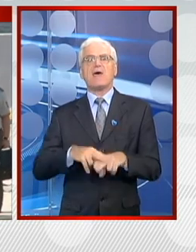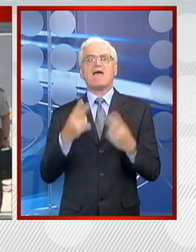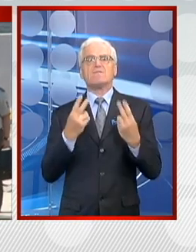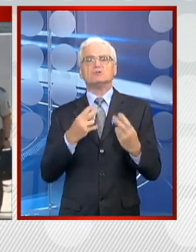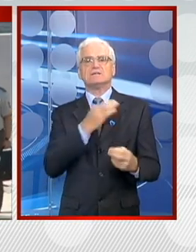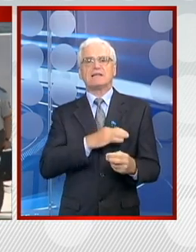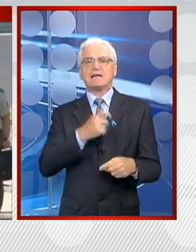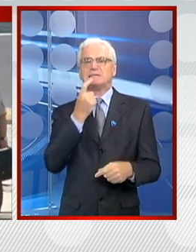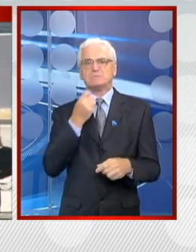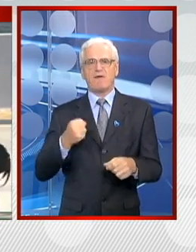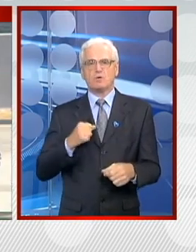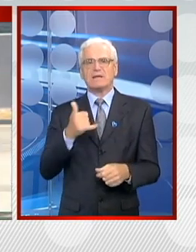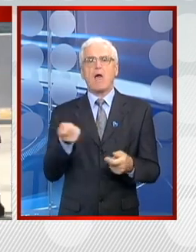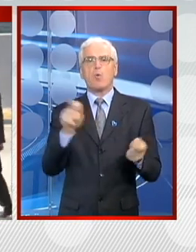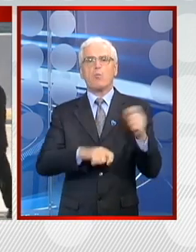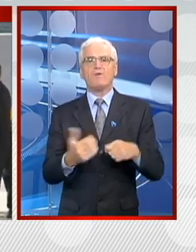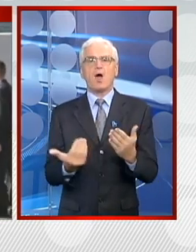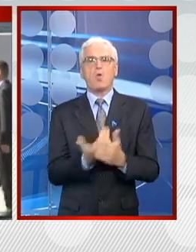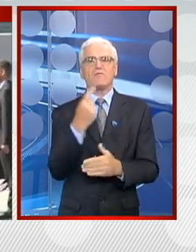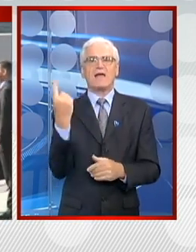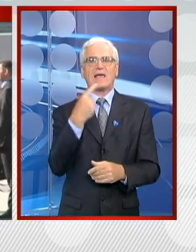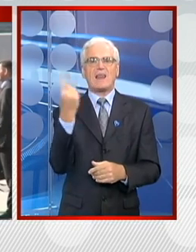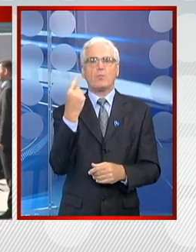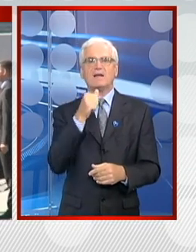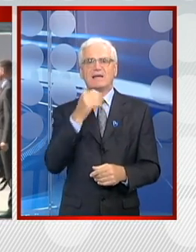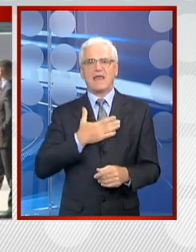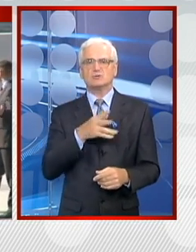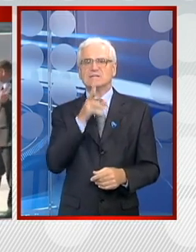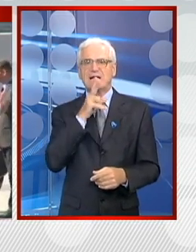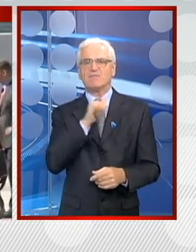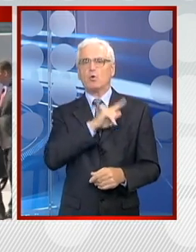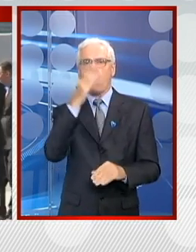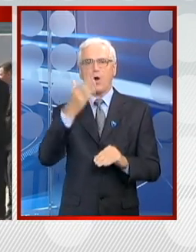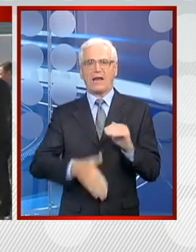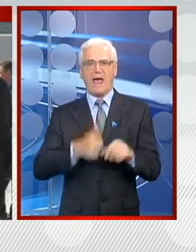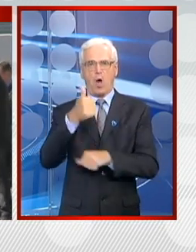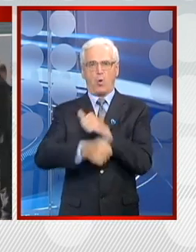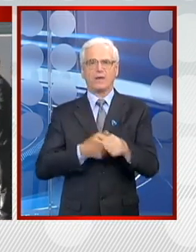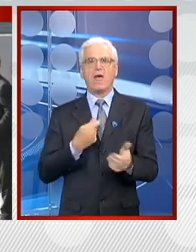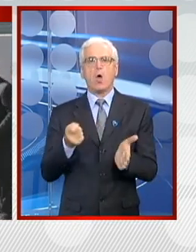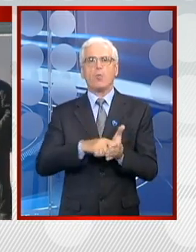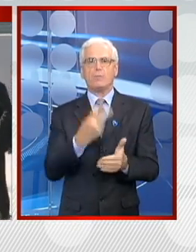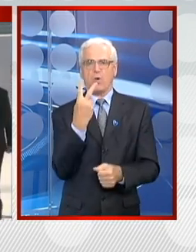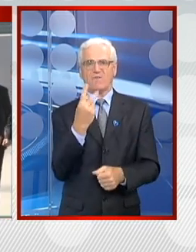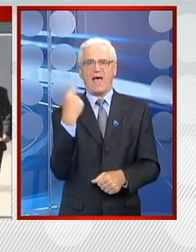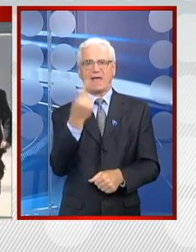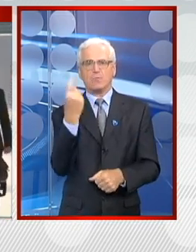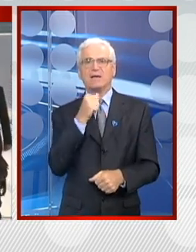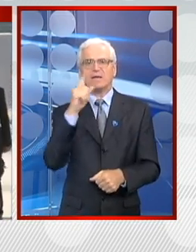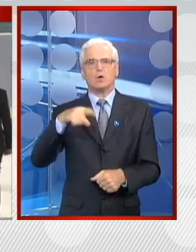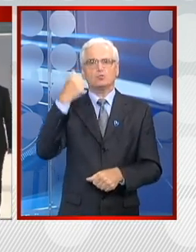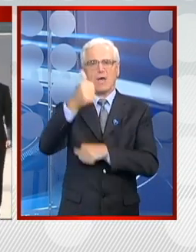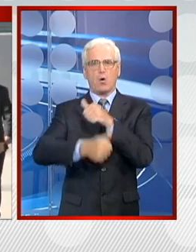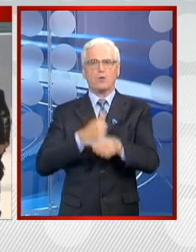Prioritet srpske vojske je kupovina novih helikoptera i naš zahtev je da do kraja godine kupimo dva, a